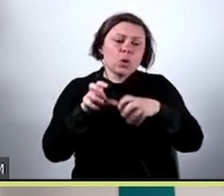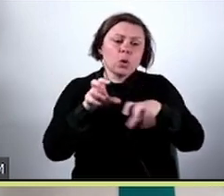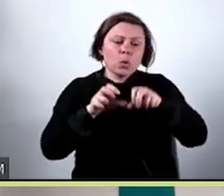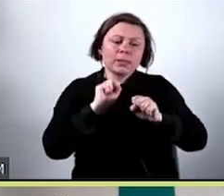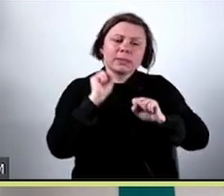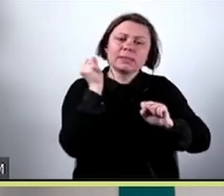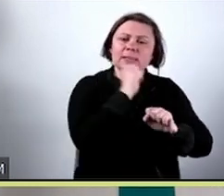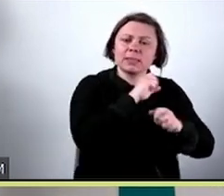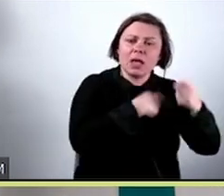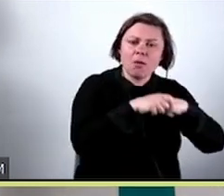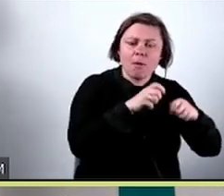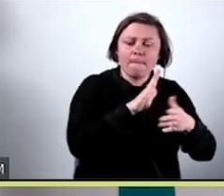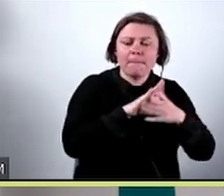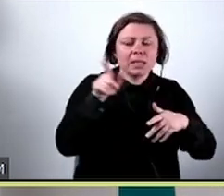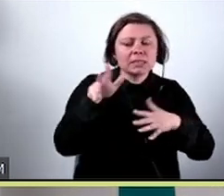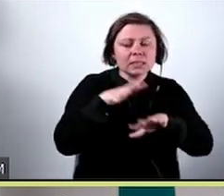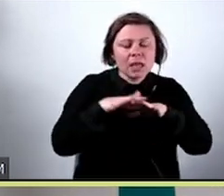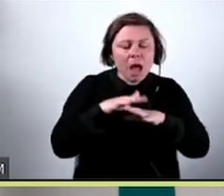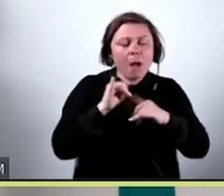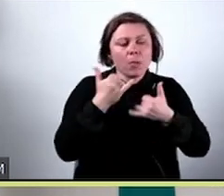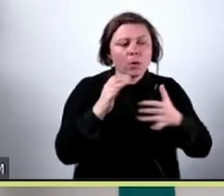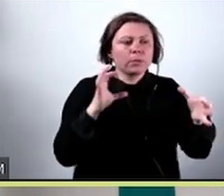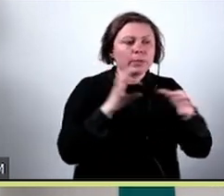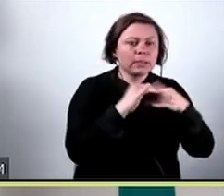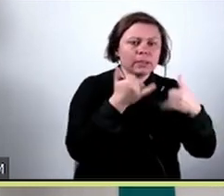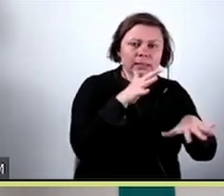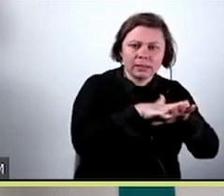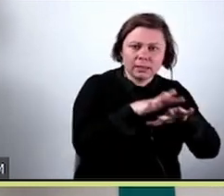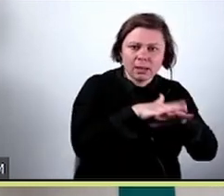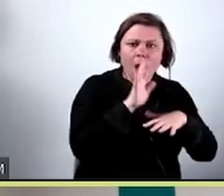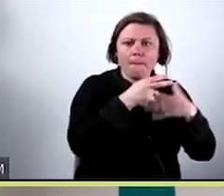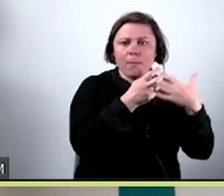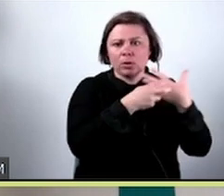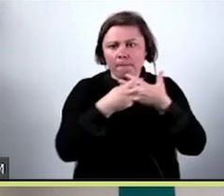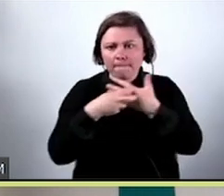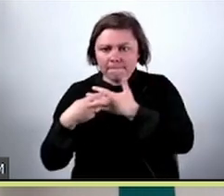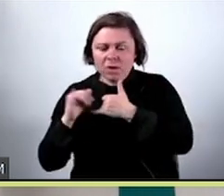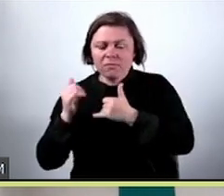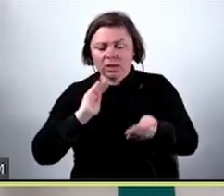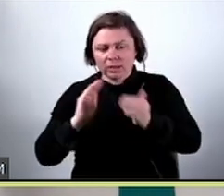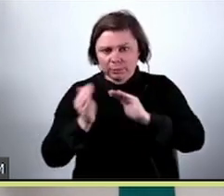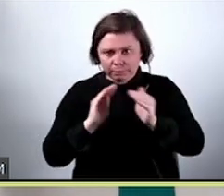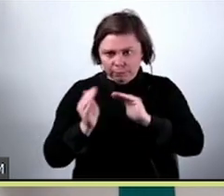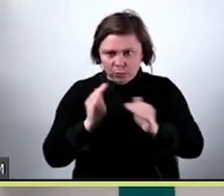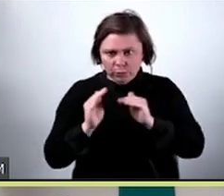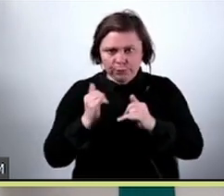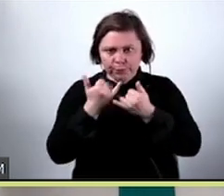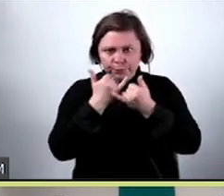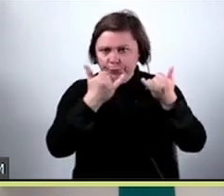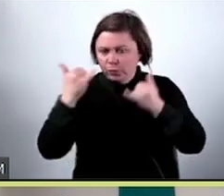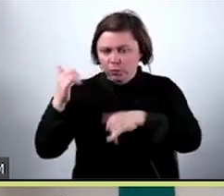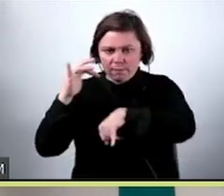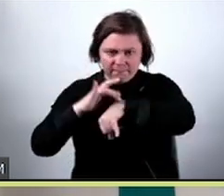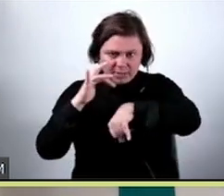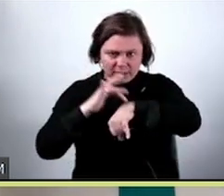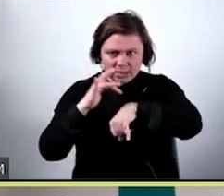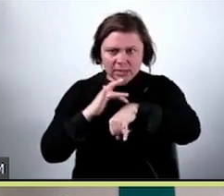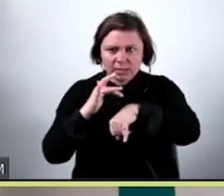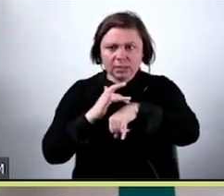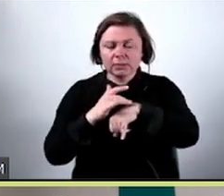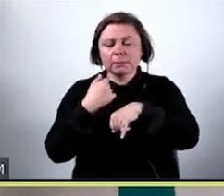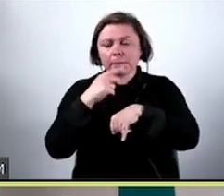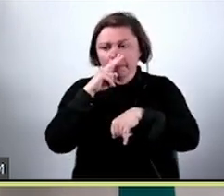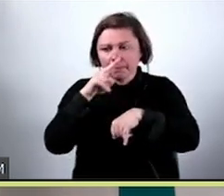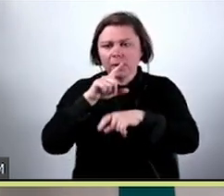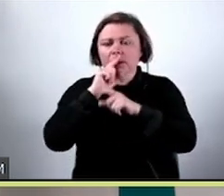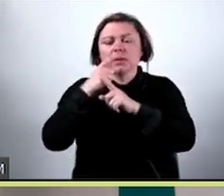rozwiązanie bez takiego systemu albo z innym systemem. I później dodamy, w jaki sposób różnią się wyniki, odnosząc się